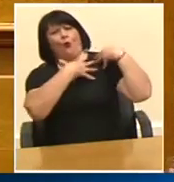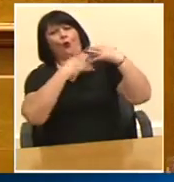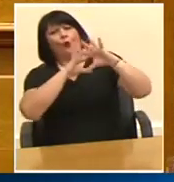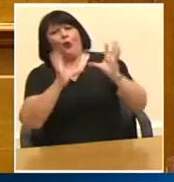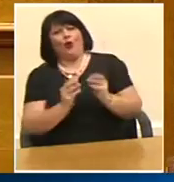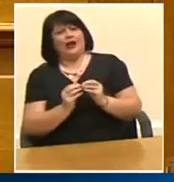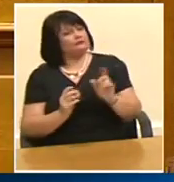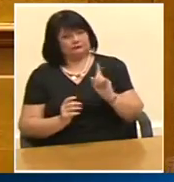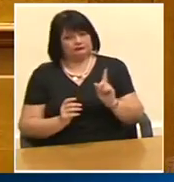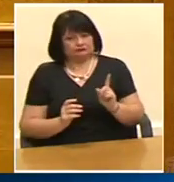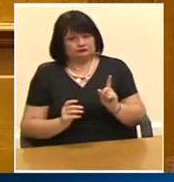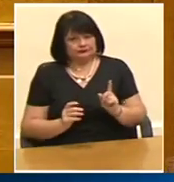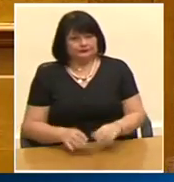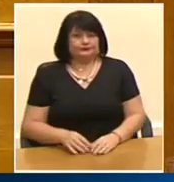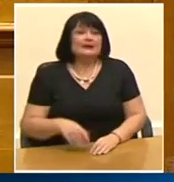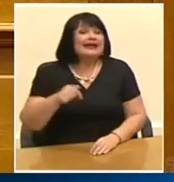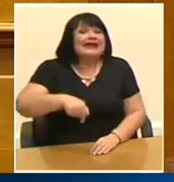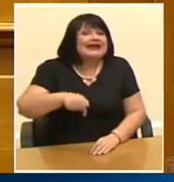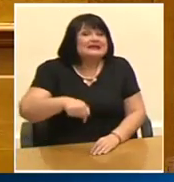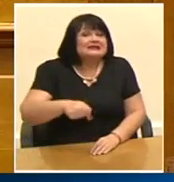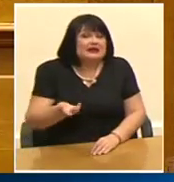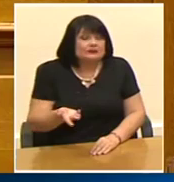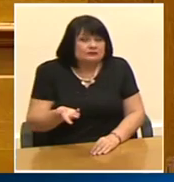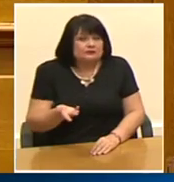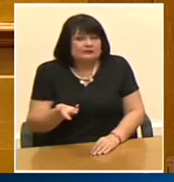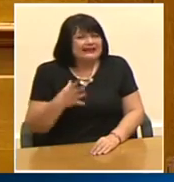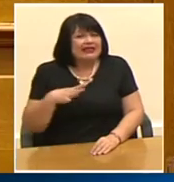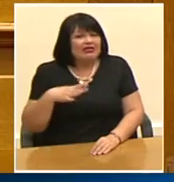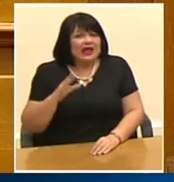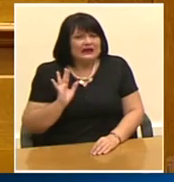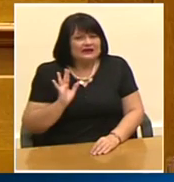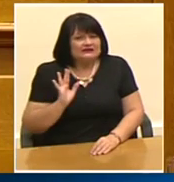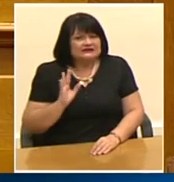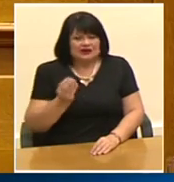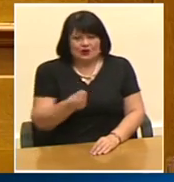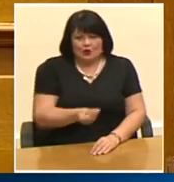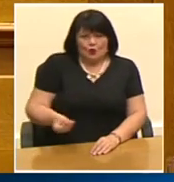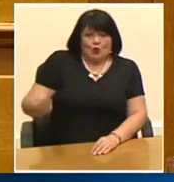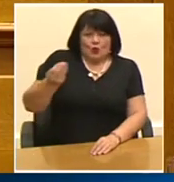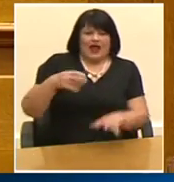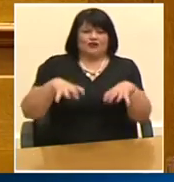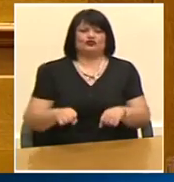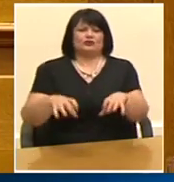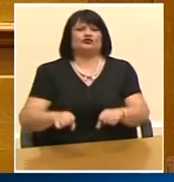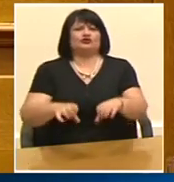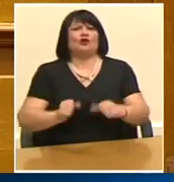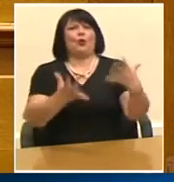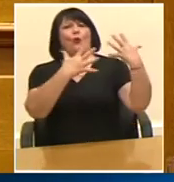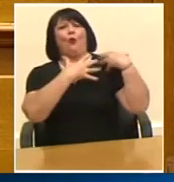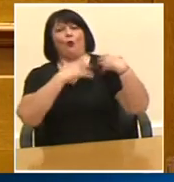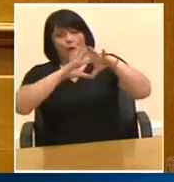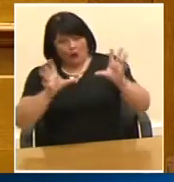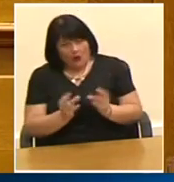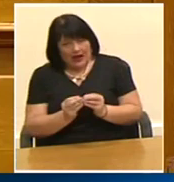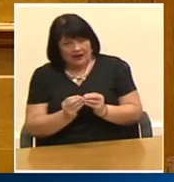ελέγχο Εσείς εδώ θέλετε τις υπερεξουσίες εις βάρος